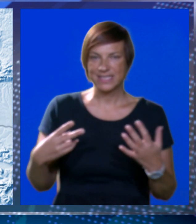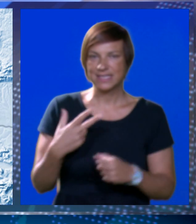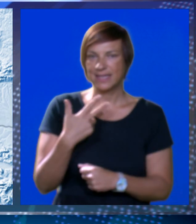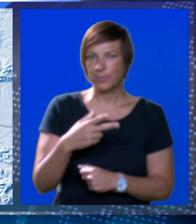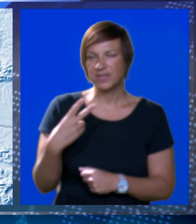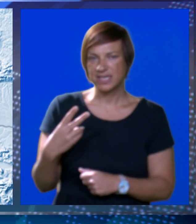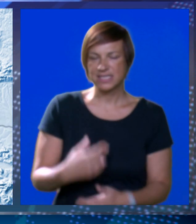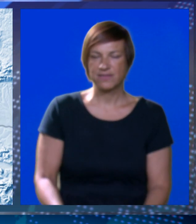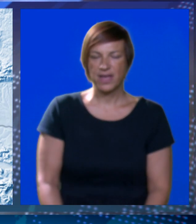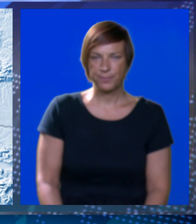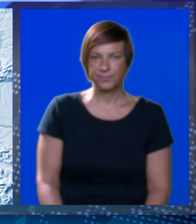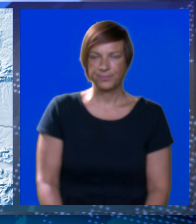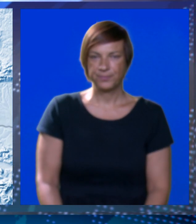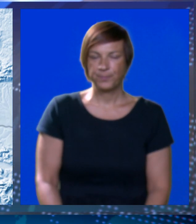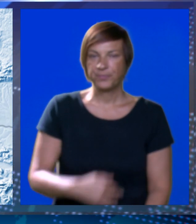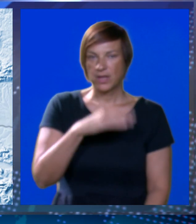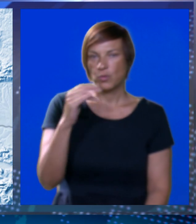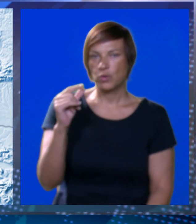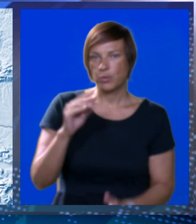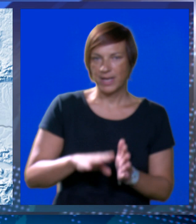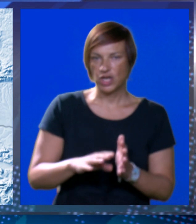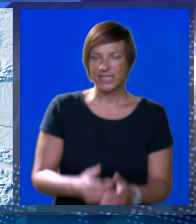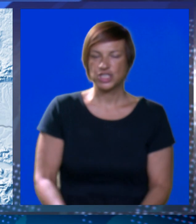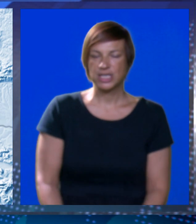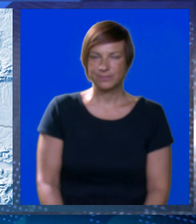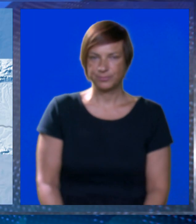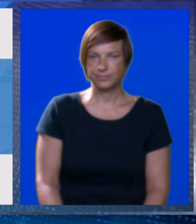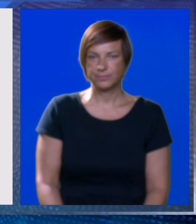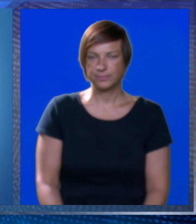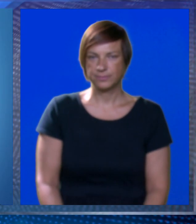27 i 32 celzijeva stupnja, a u goriju malo niža.